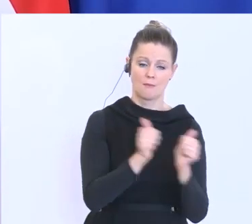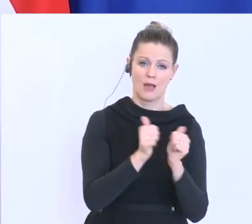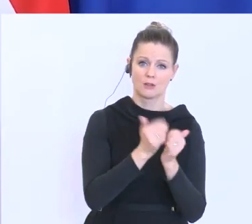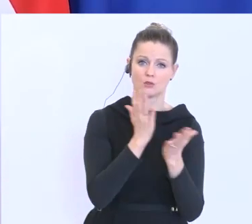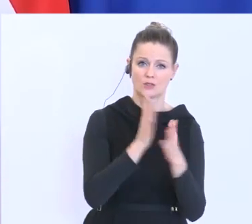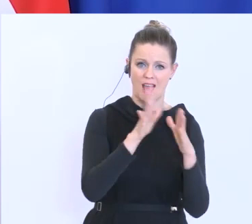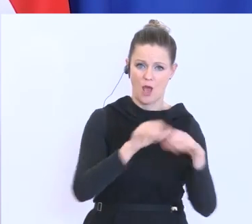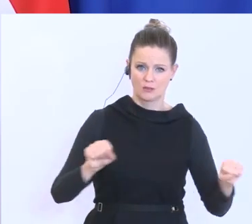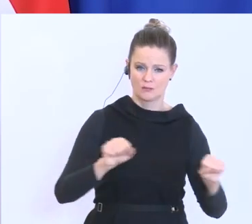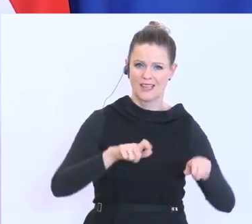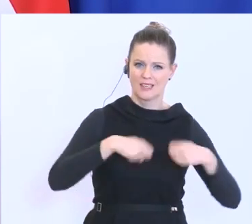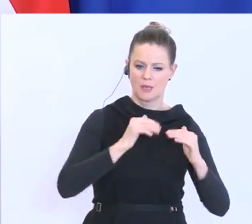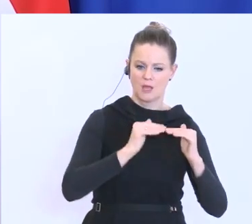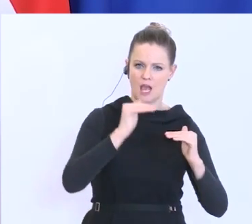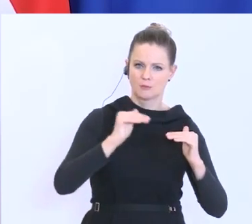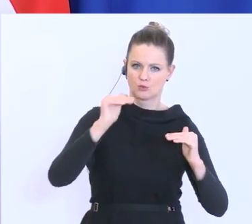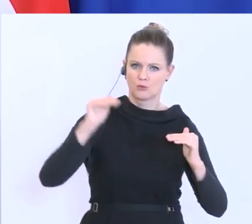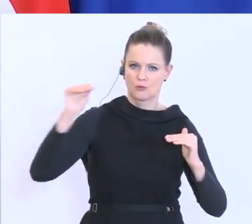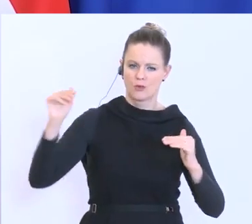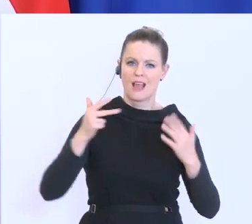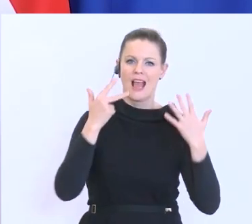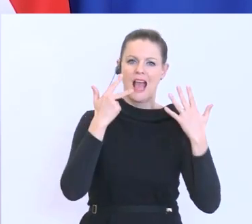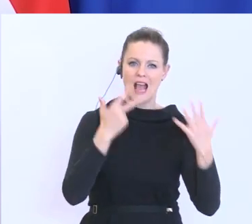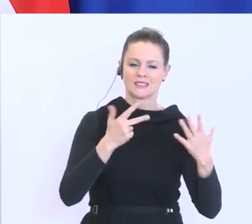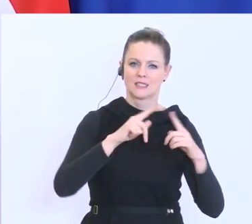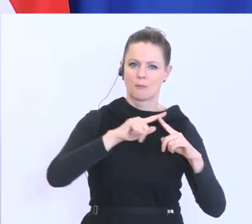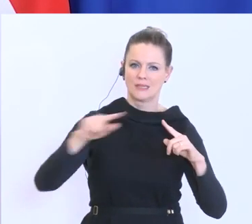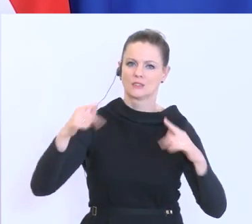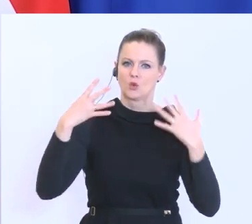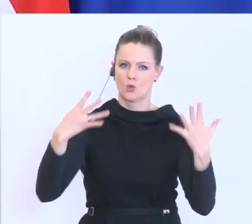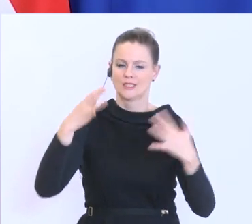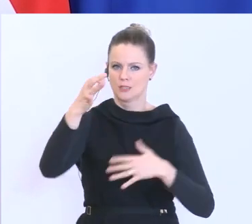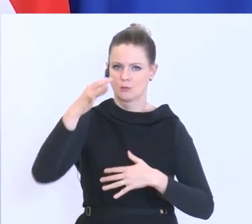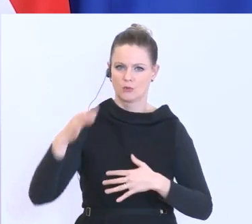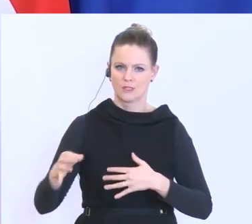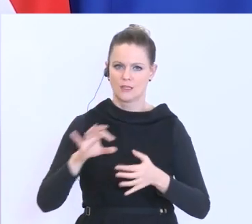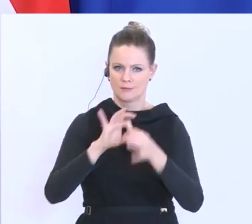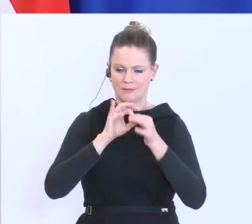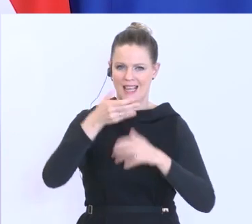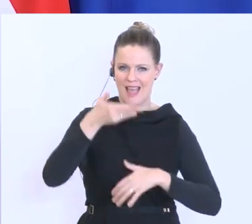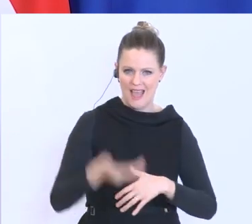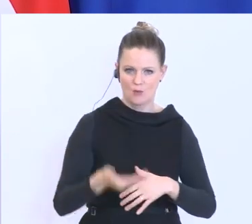hier auch eine Staffelung gibt. Also von 80 bis 90 Prozent sogar vom Einkommen.